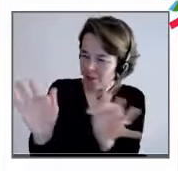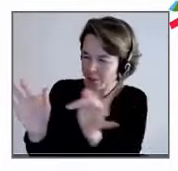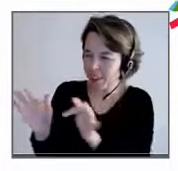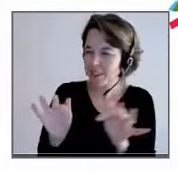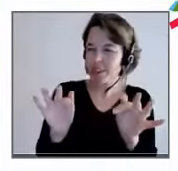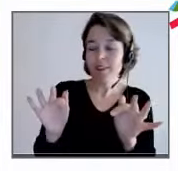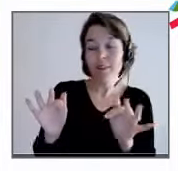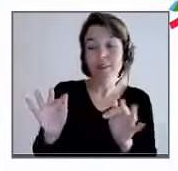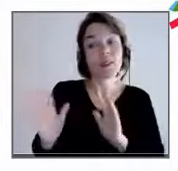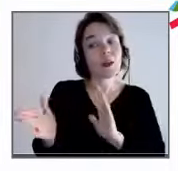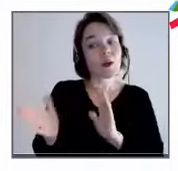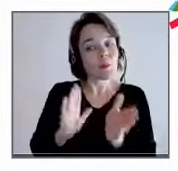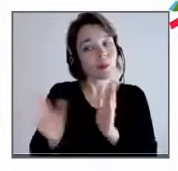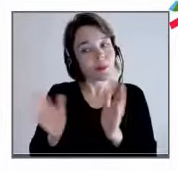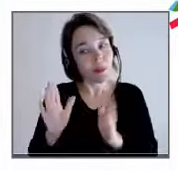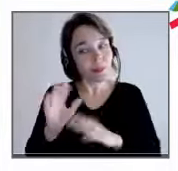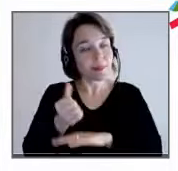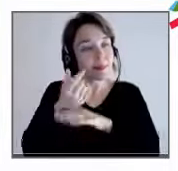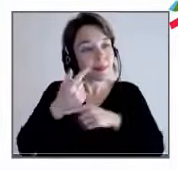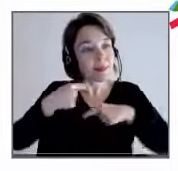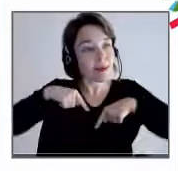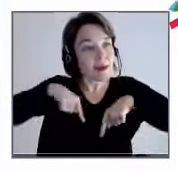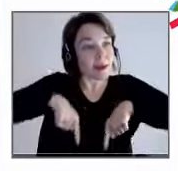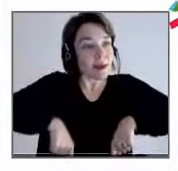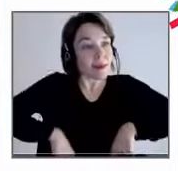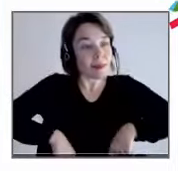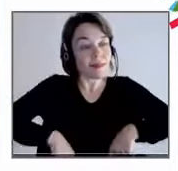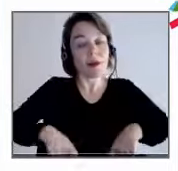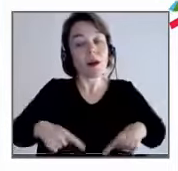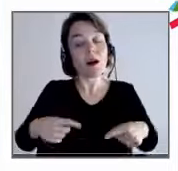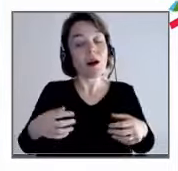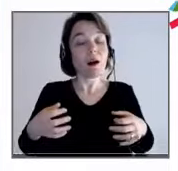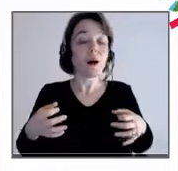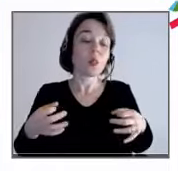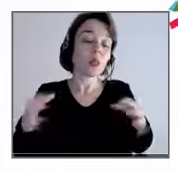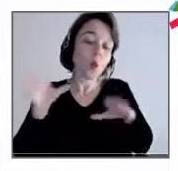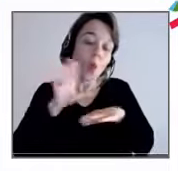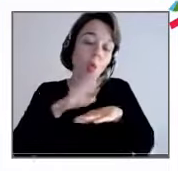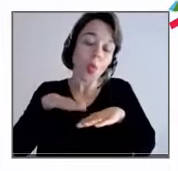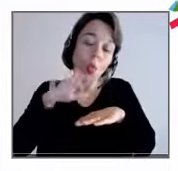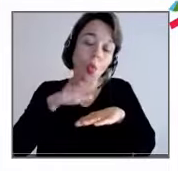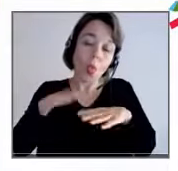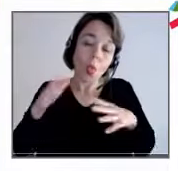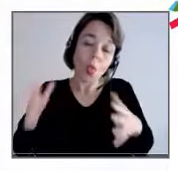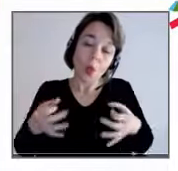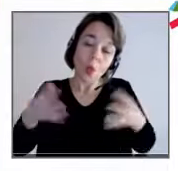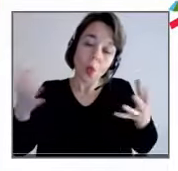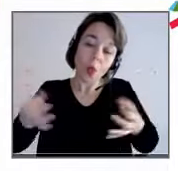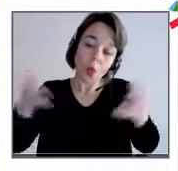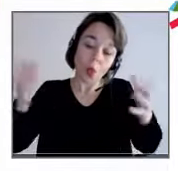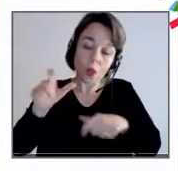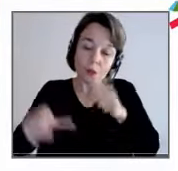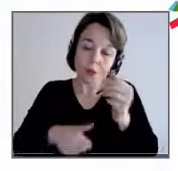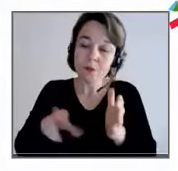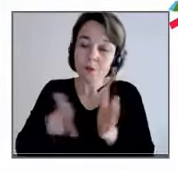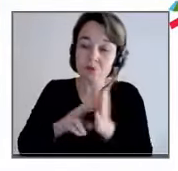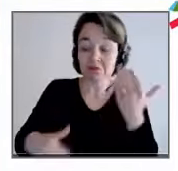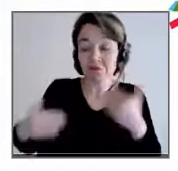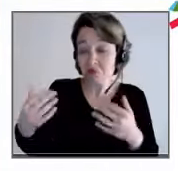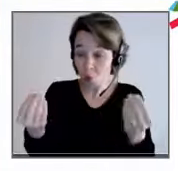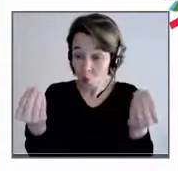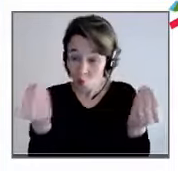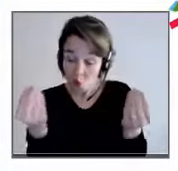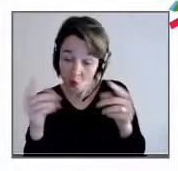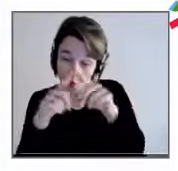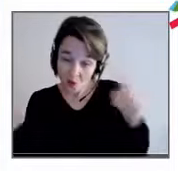nomination de référents handicap mais en ne reconnaissant pas ce métier sans fiche de formation officielle quiconque peut être nommé et se